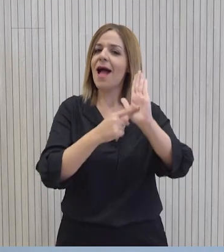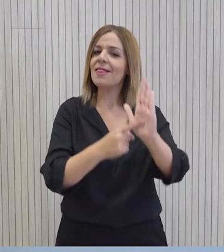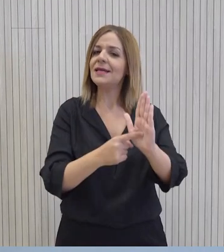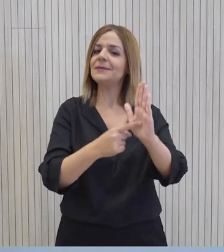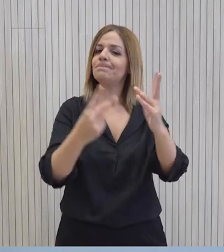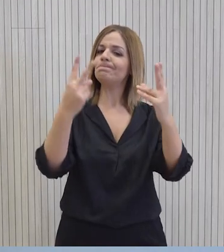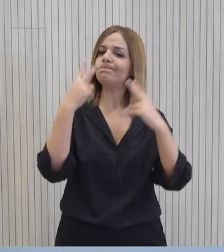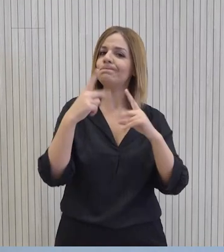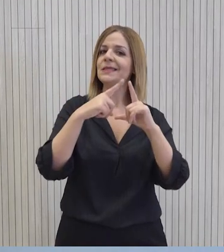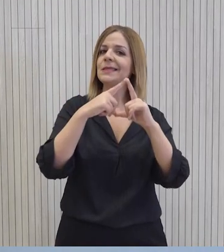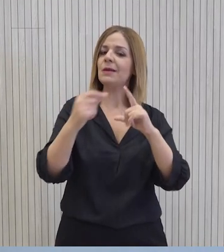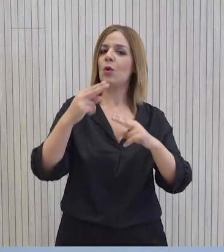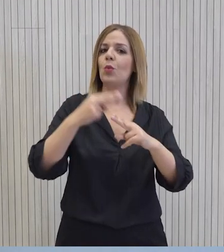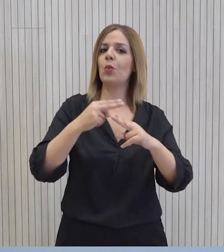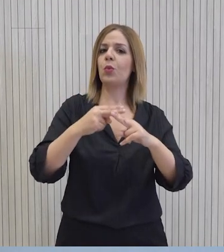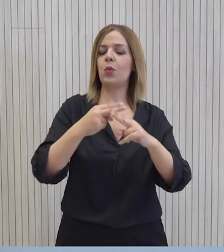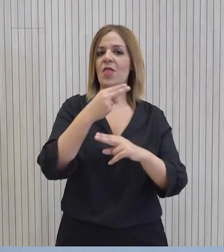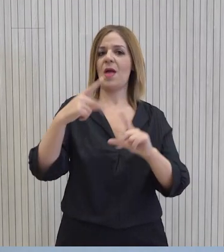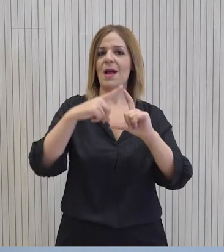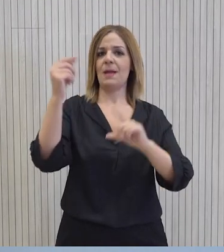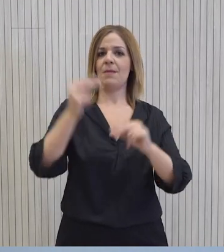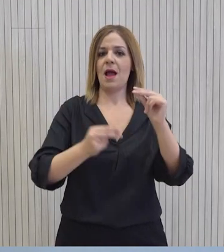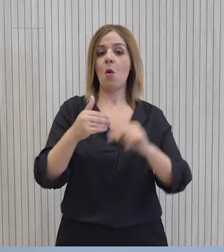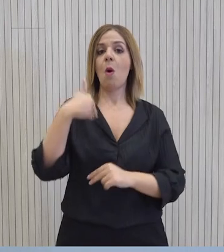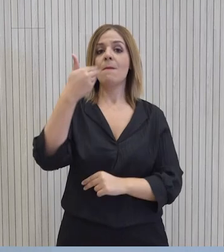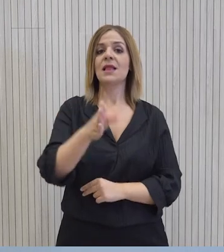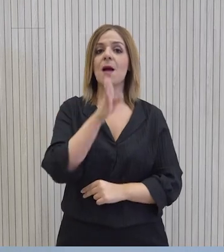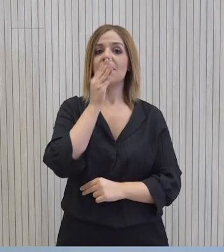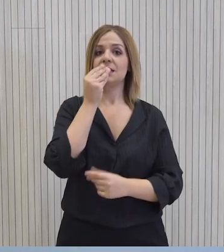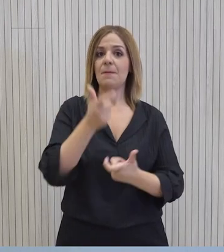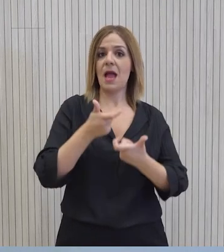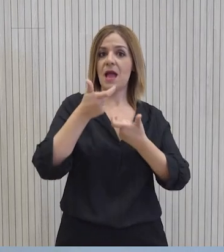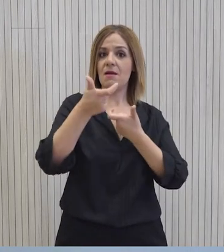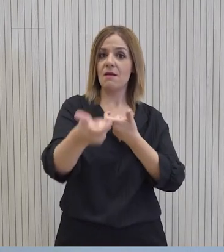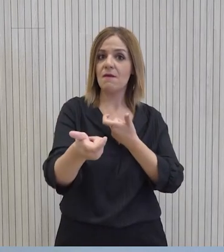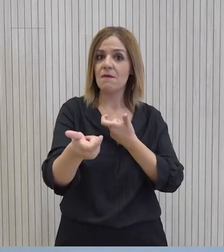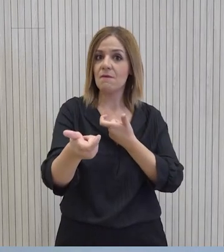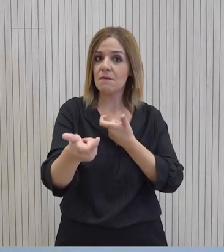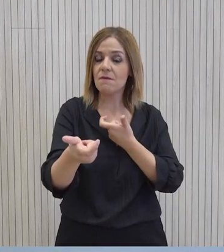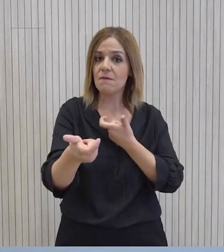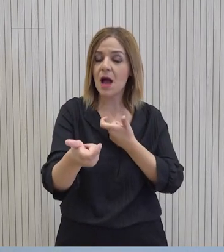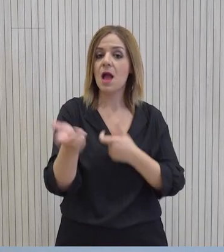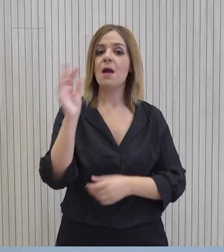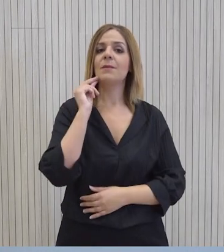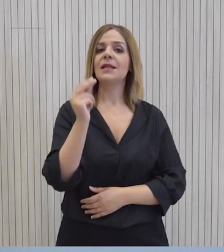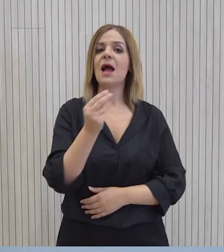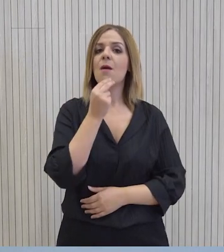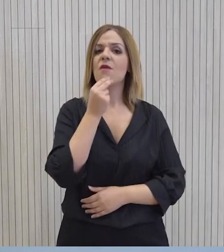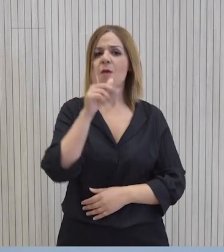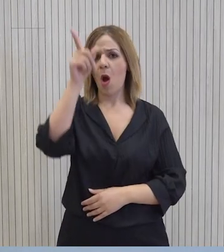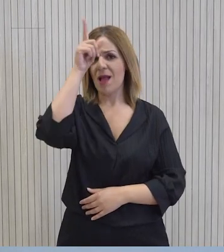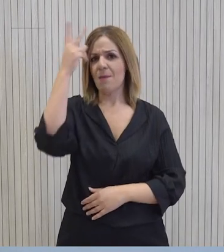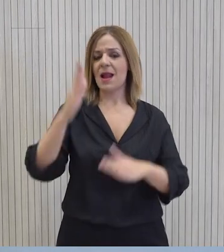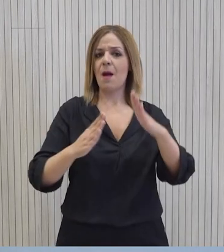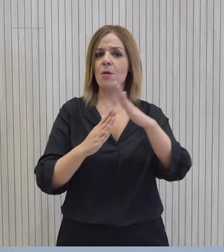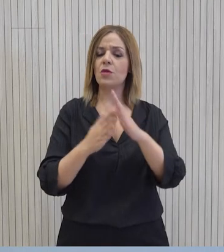ουσιαστικής σημασίας. Θα ακολουθήσει γεύμα που θα παραθέσει η ηγεσία του ΚΕΒΕ, ενώ το απόγευμα ο Πρόεδρος της Γερμανίας